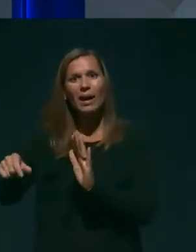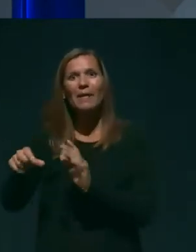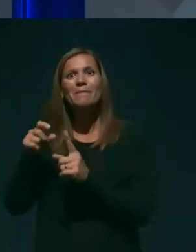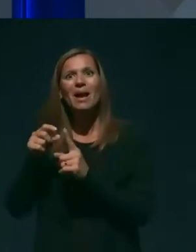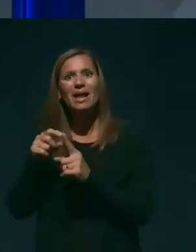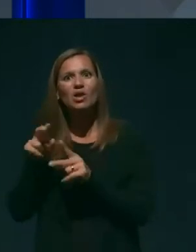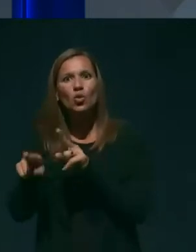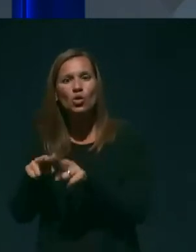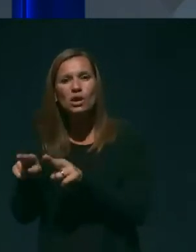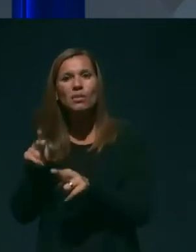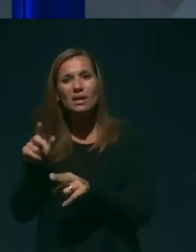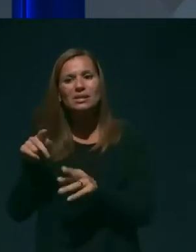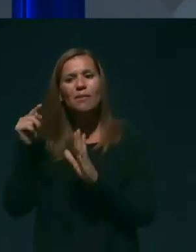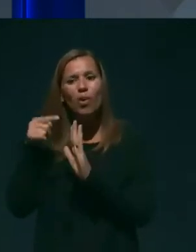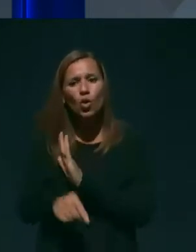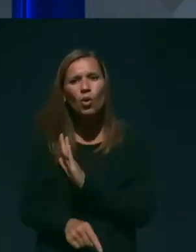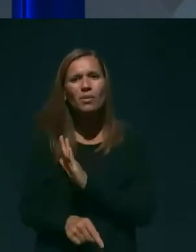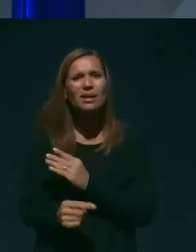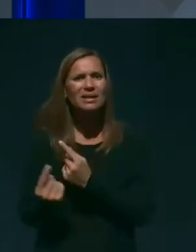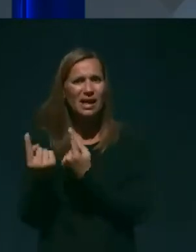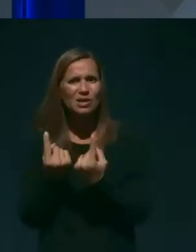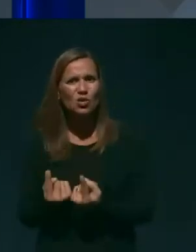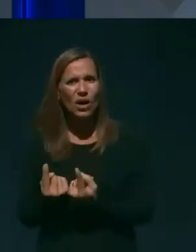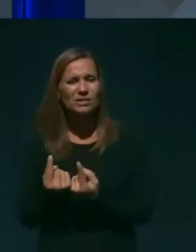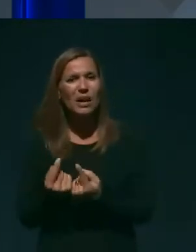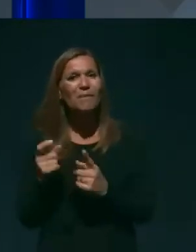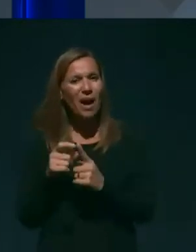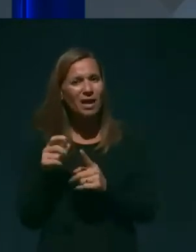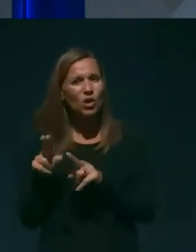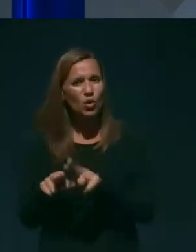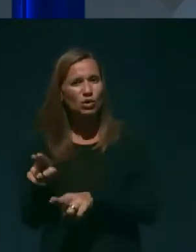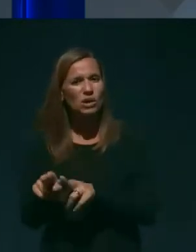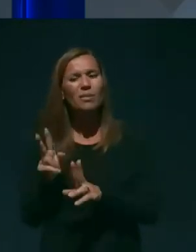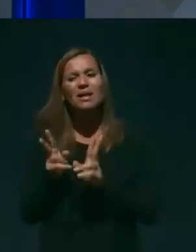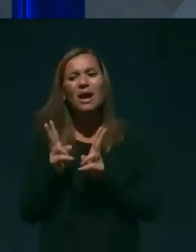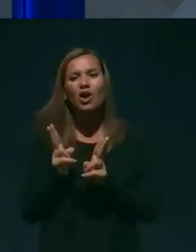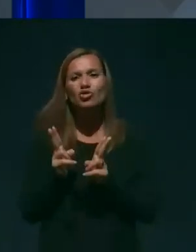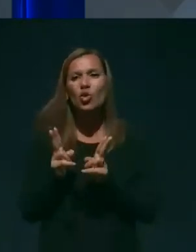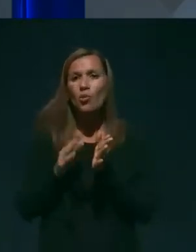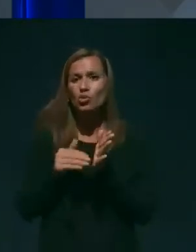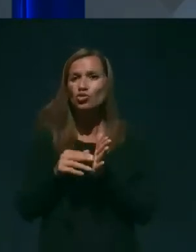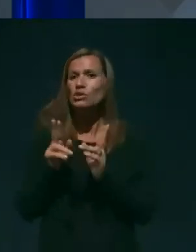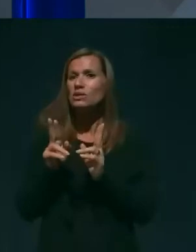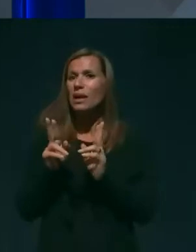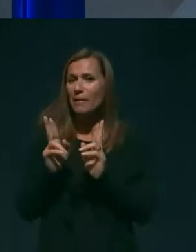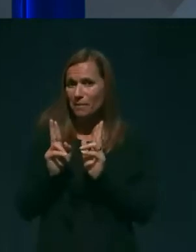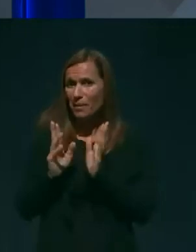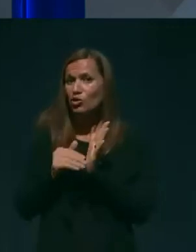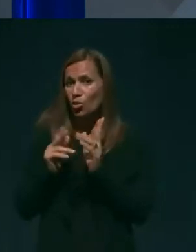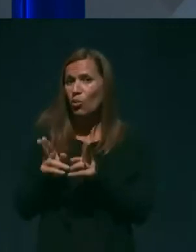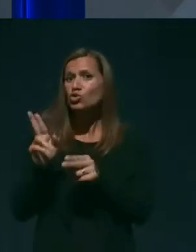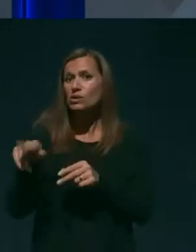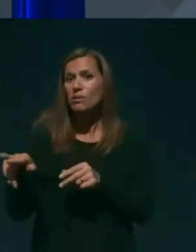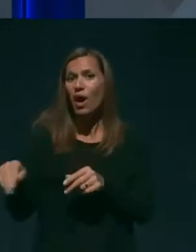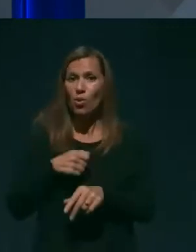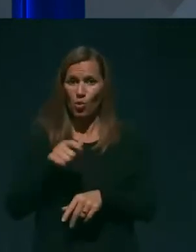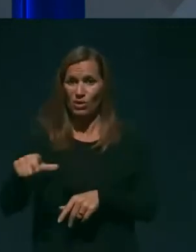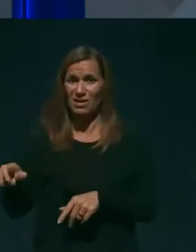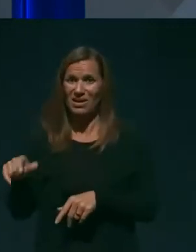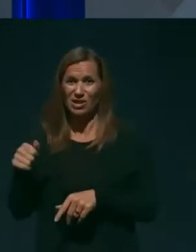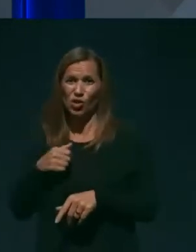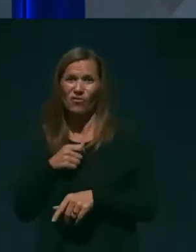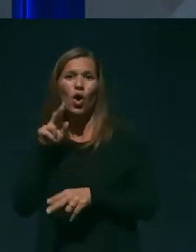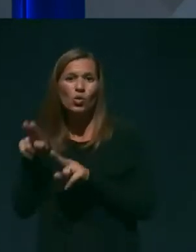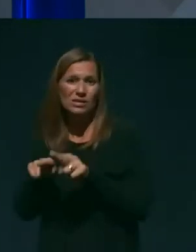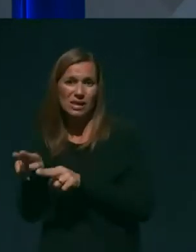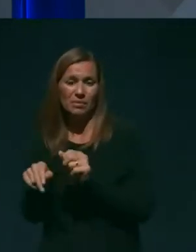paljetivnem stanju oz. v tem, kakšne zmožnosti imajo ti bolniki, ki so tenutno v oskrbi. Vemo namreč, da takrat, ko bolnik zboli